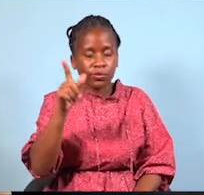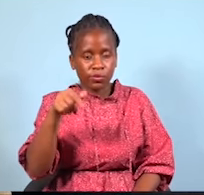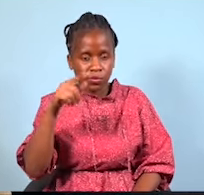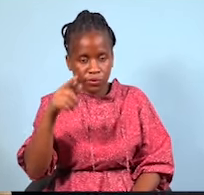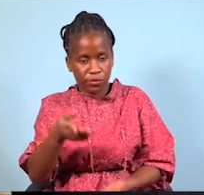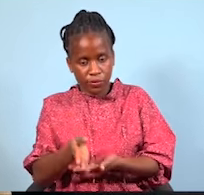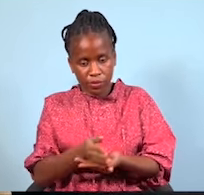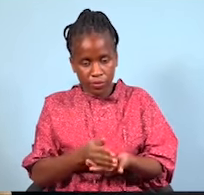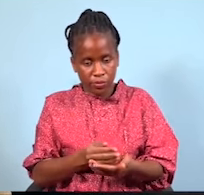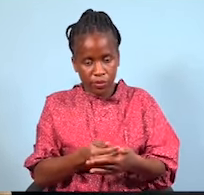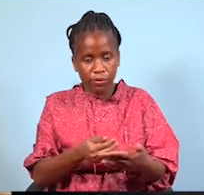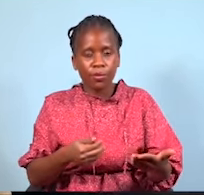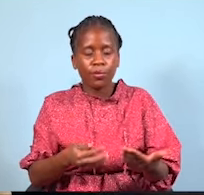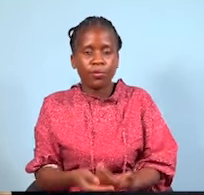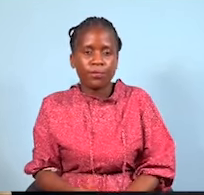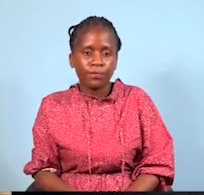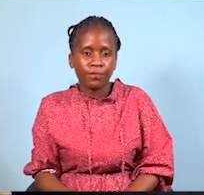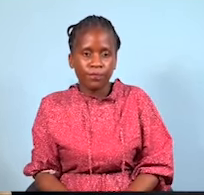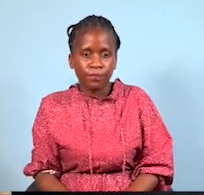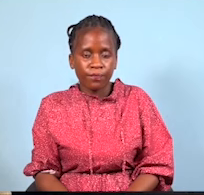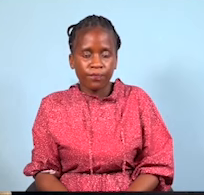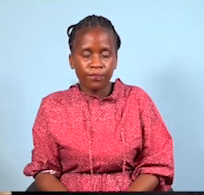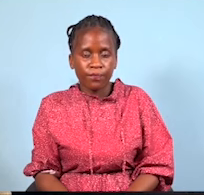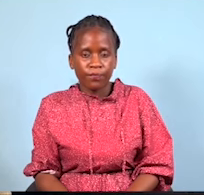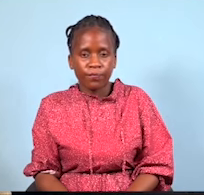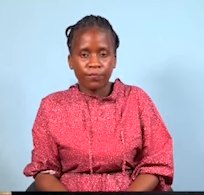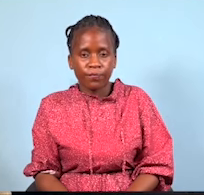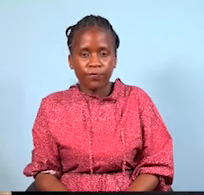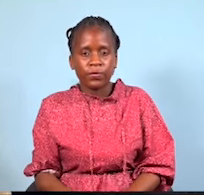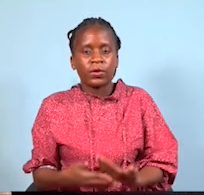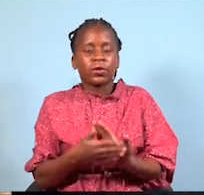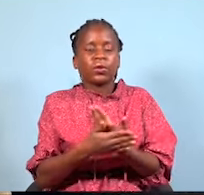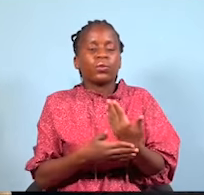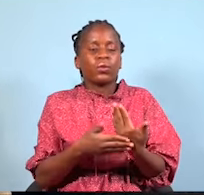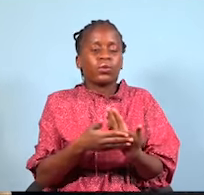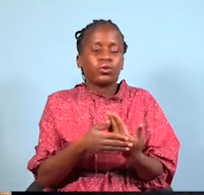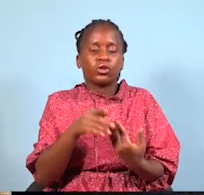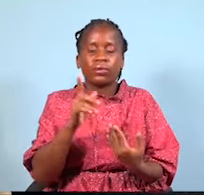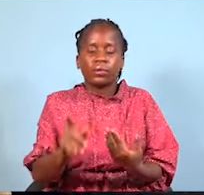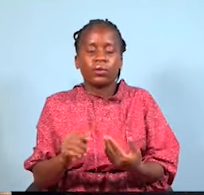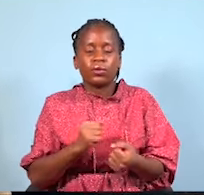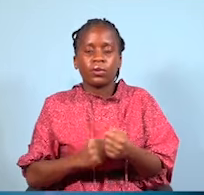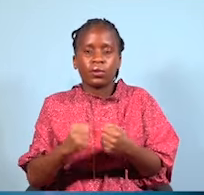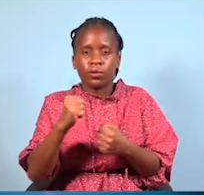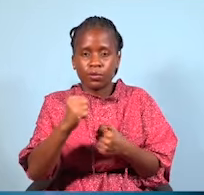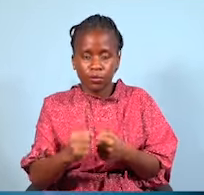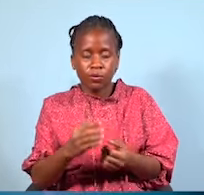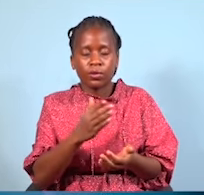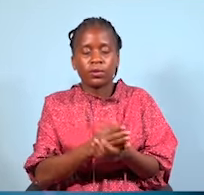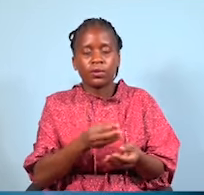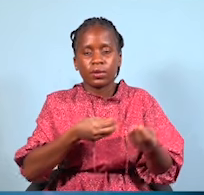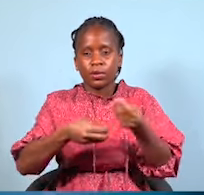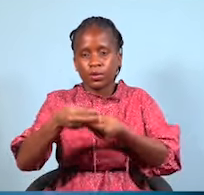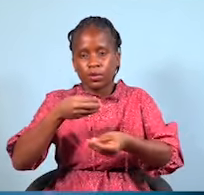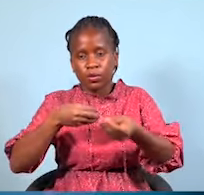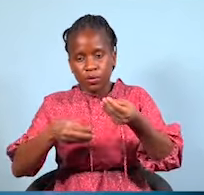Of course, kwa inchi ambazo tayari zimesha pigia atua. Narodita na kiuchumi. Pingine hiko mifumo rasmi. Hata hapa